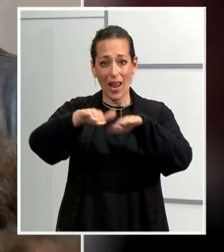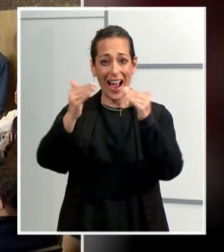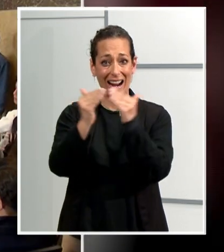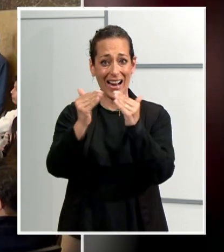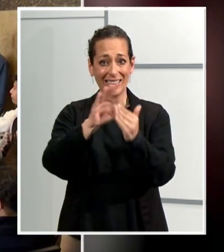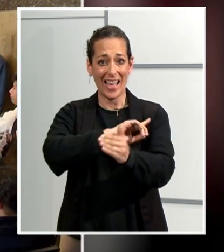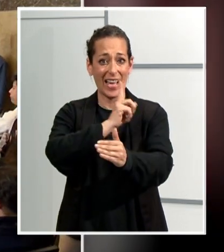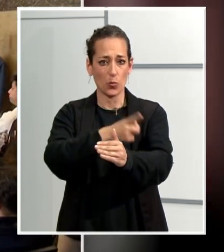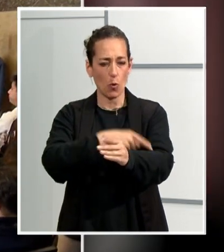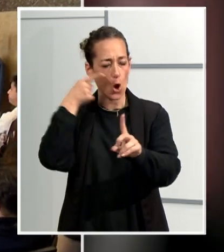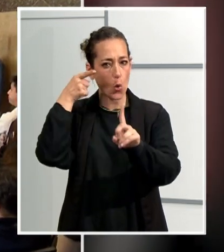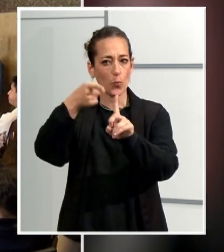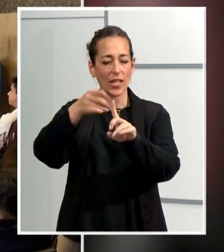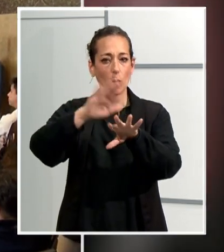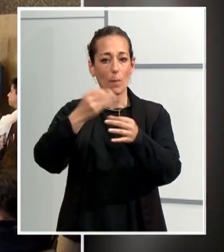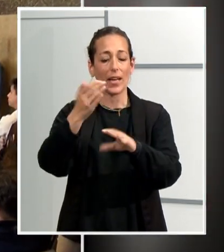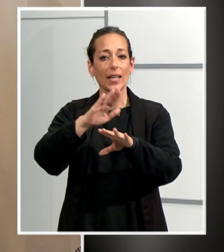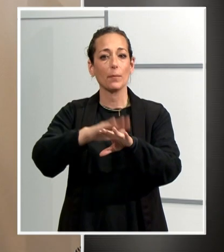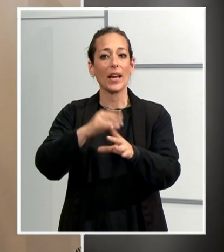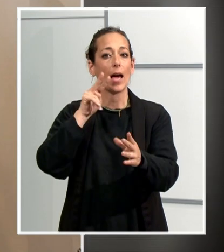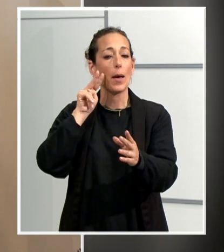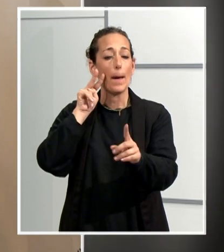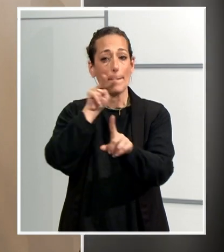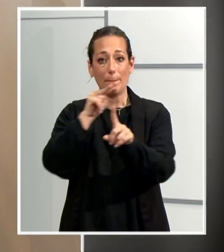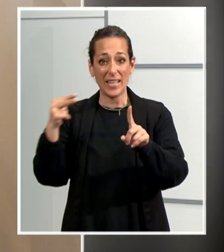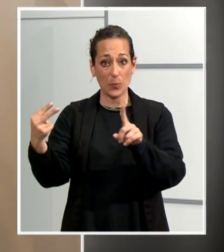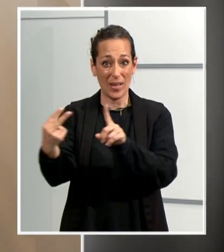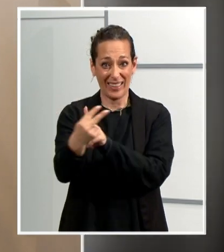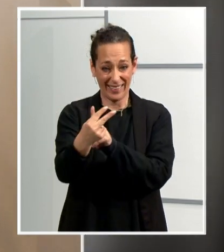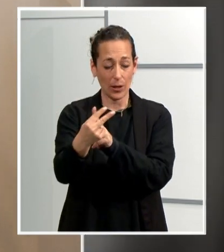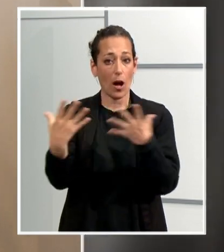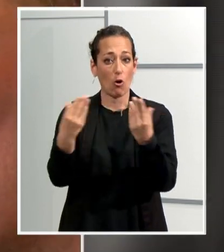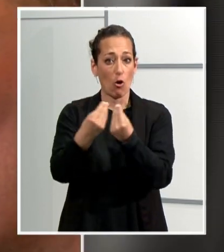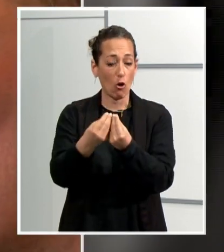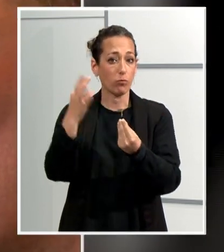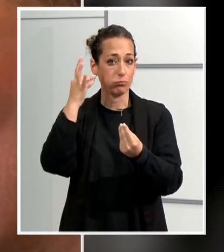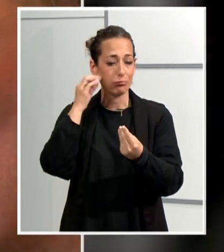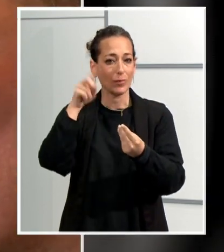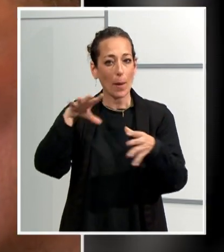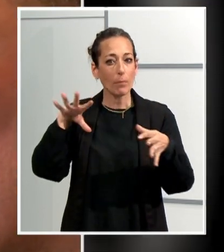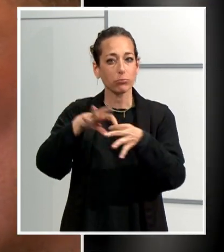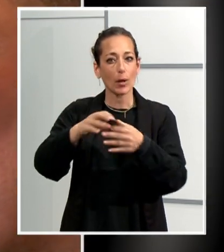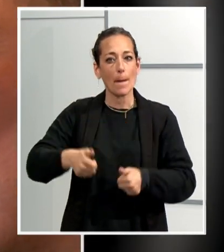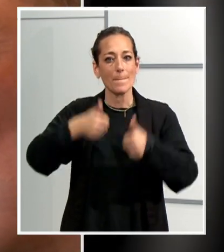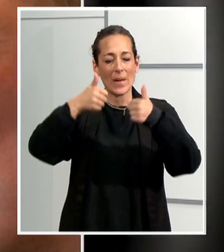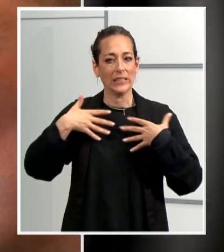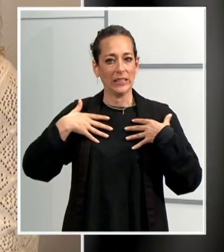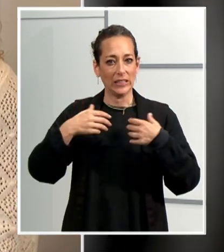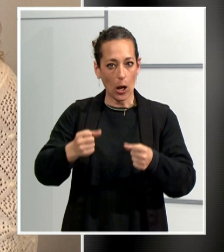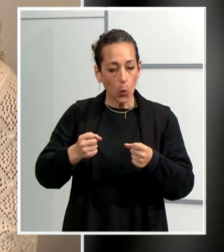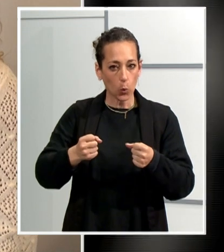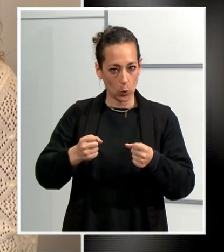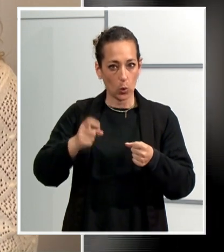esportiva des d'una perspectiva de 360 graus vinculant l'esport amb aspectes més socials i de salut. L'exfutbolista